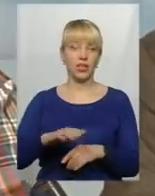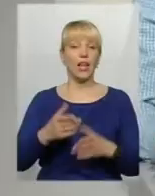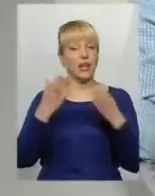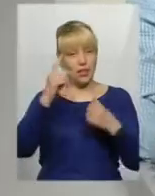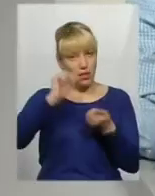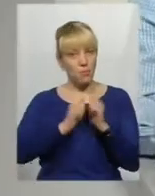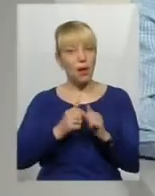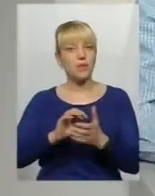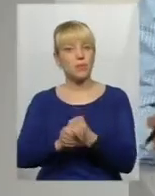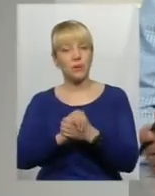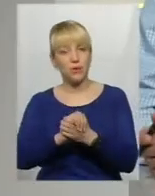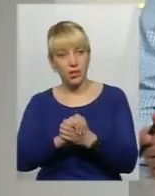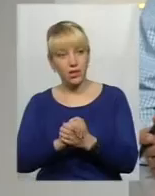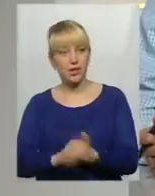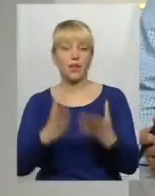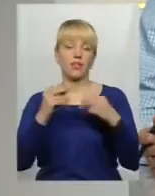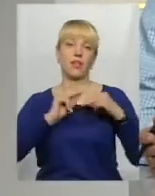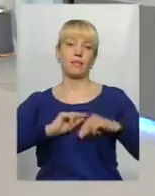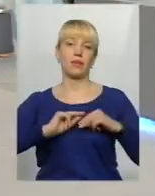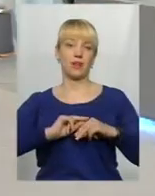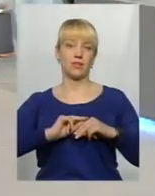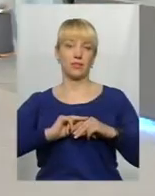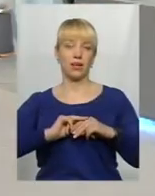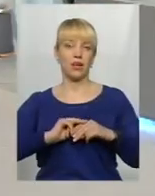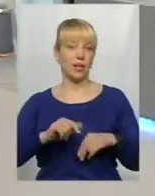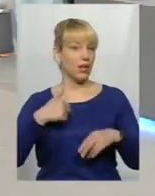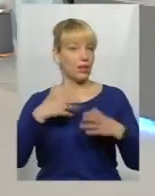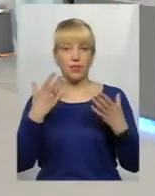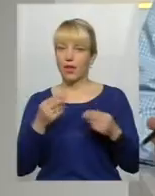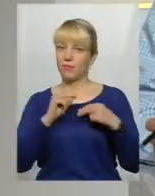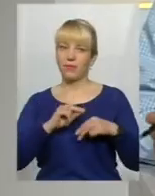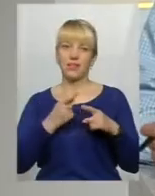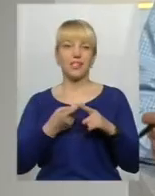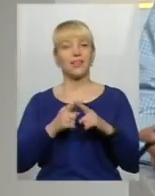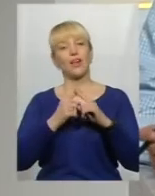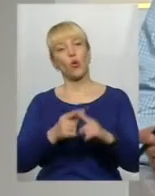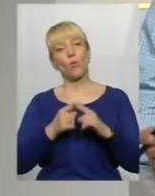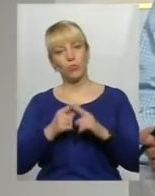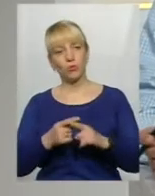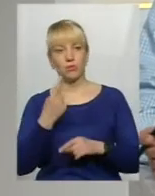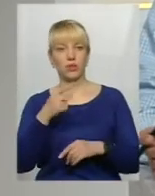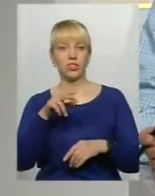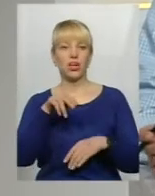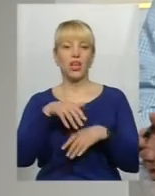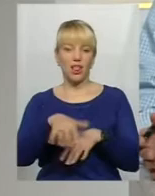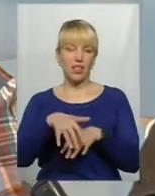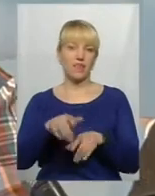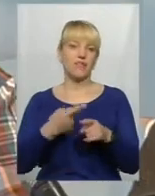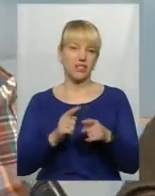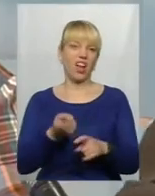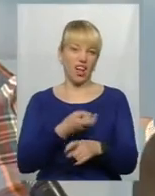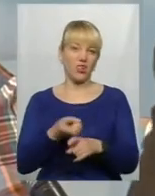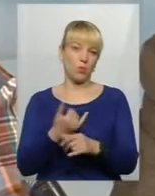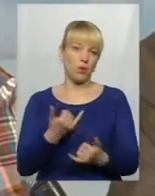від пам'яті, примирення. День праці. Ну, мені здається, День праці все ж таки це такий компроміс, тому що, ну дійсно, перше травня це картопля для багатьох.